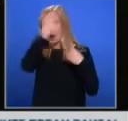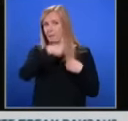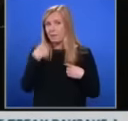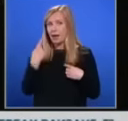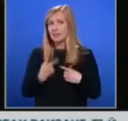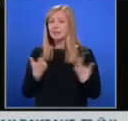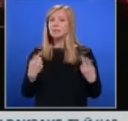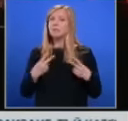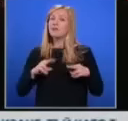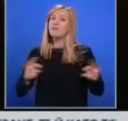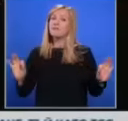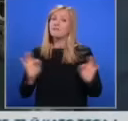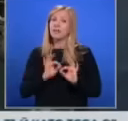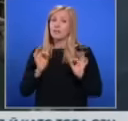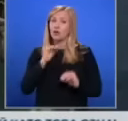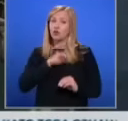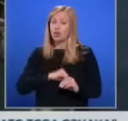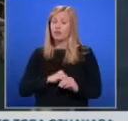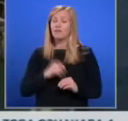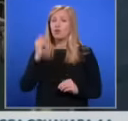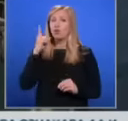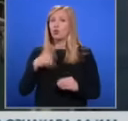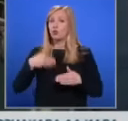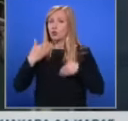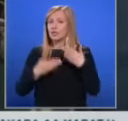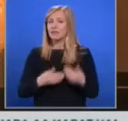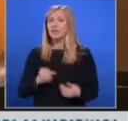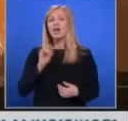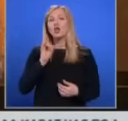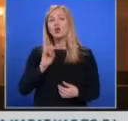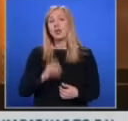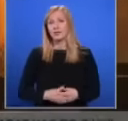Сурва, фестивалът е част от културното наследство на ЮНЕСКО.